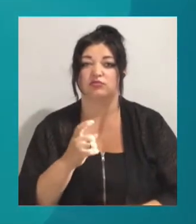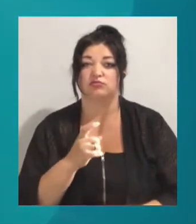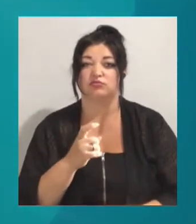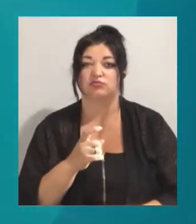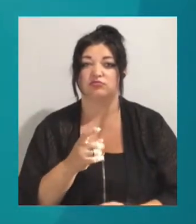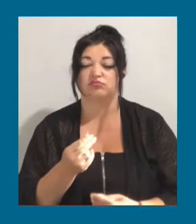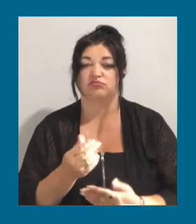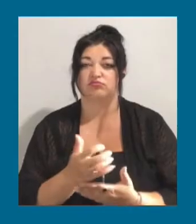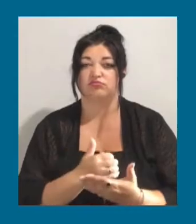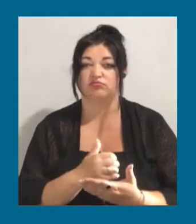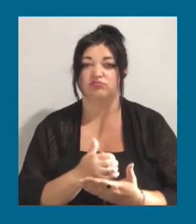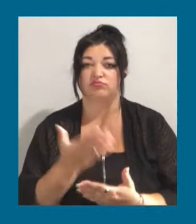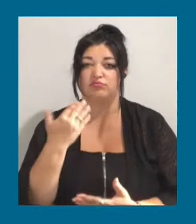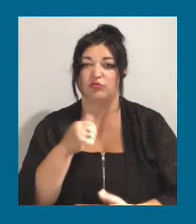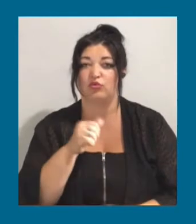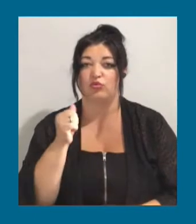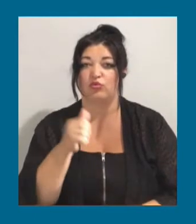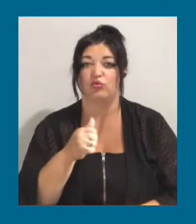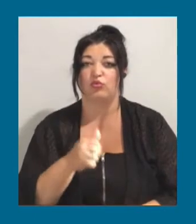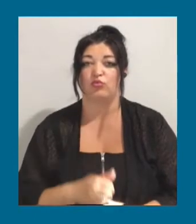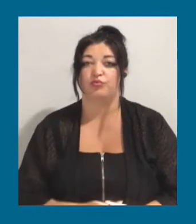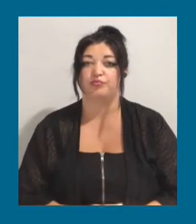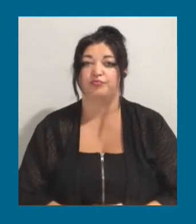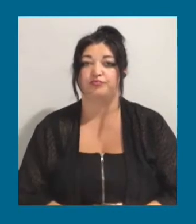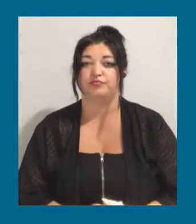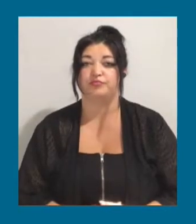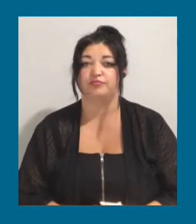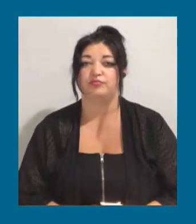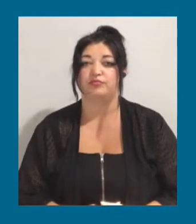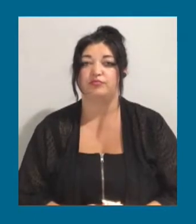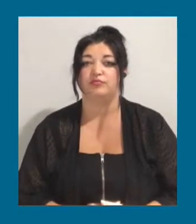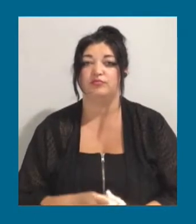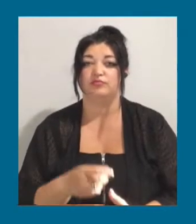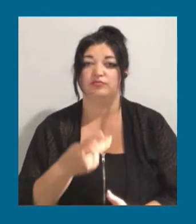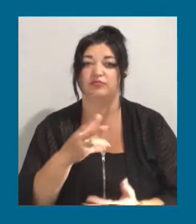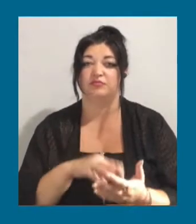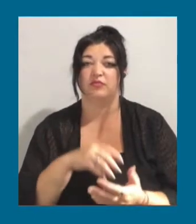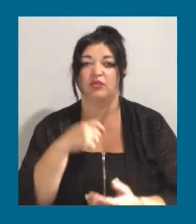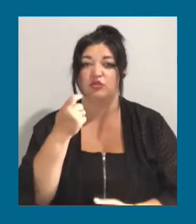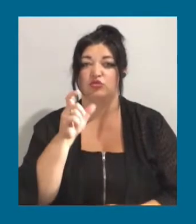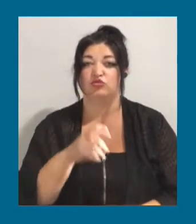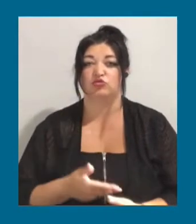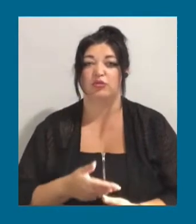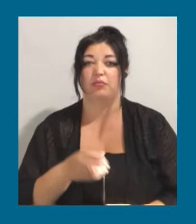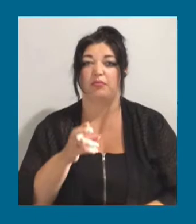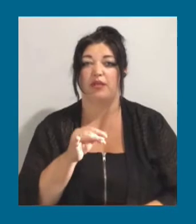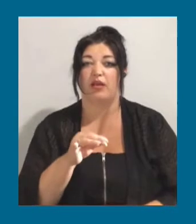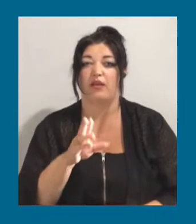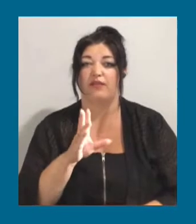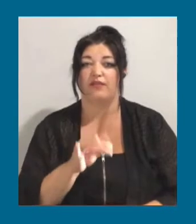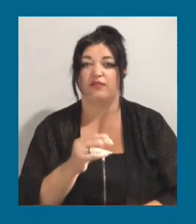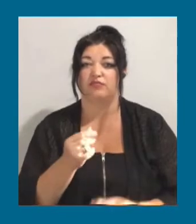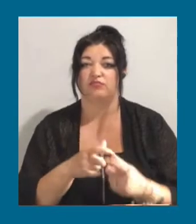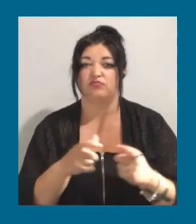минулого року. 29-річний житель Біляєвки за допомогою розрізаної 200-ривньової купюри, нитки та